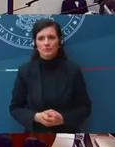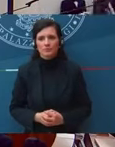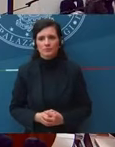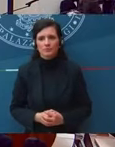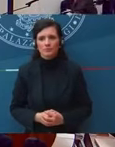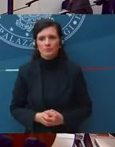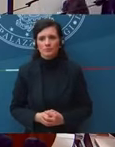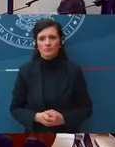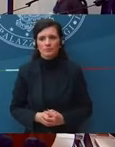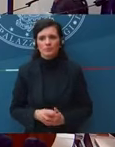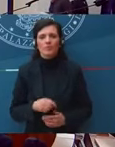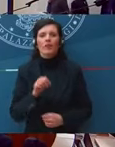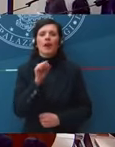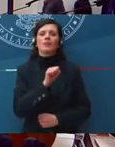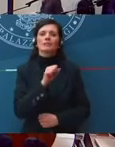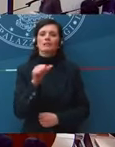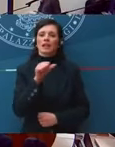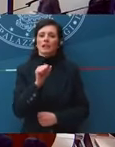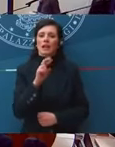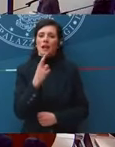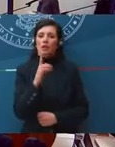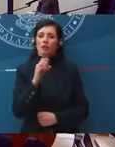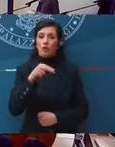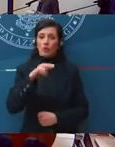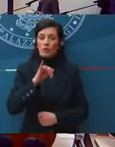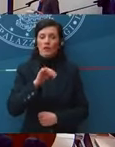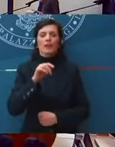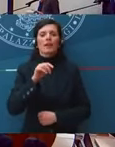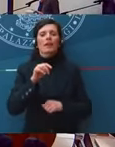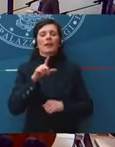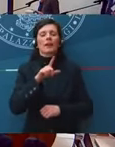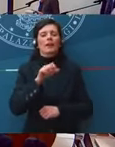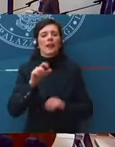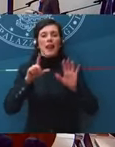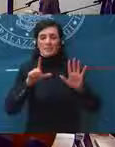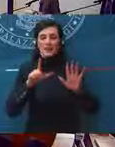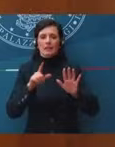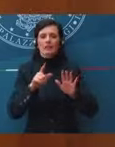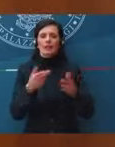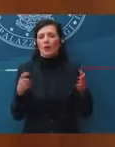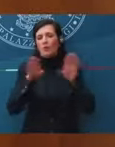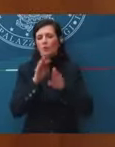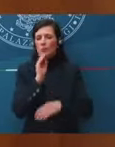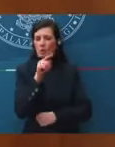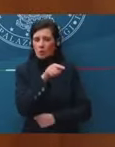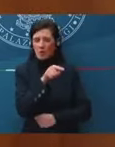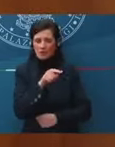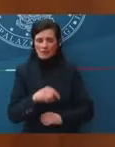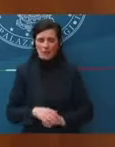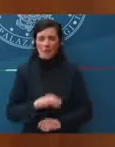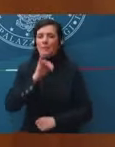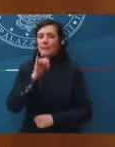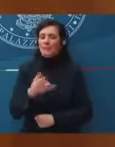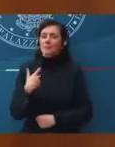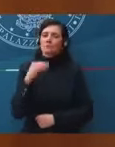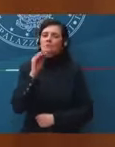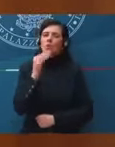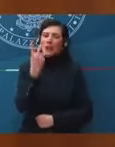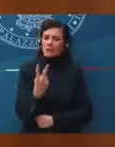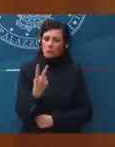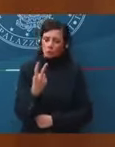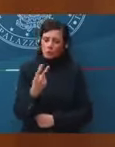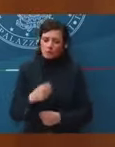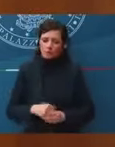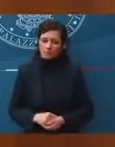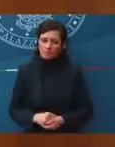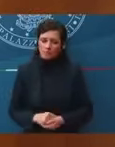Alessandro Sardoni della Sette, concludiamo con la sua domanda alla conferenza. Sì, avrei due domande. Allora, la